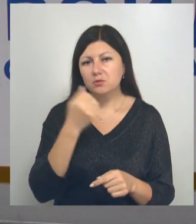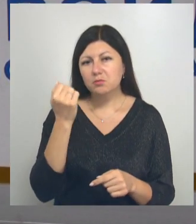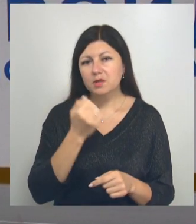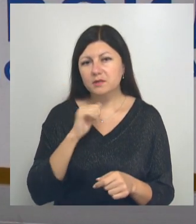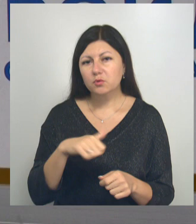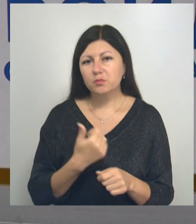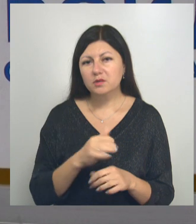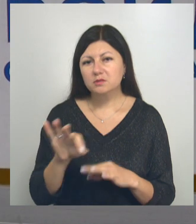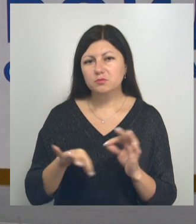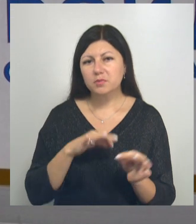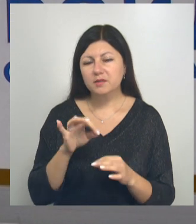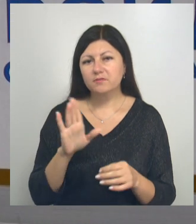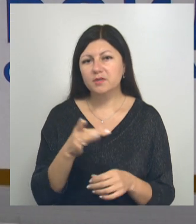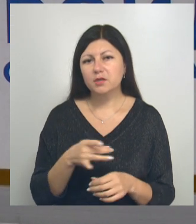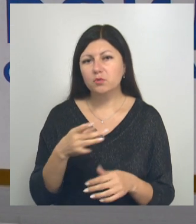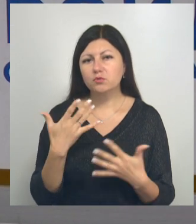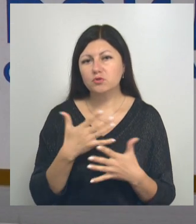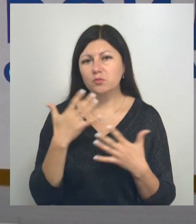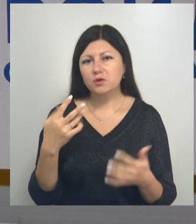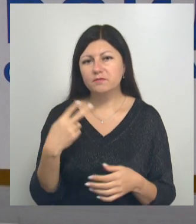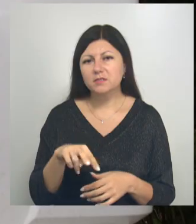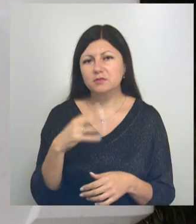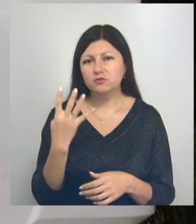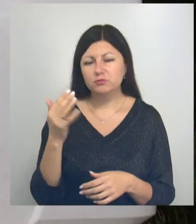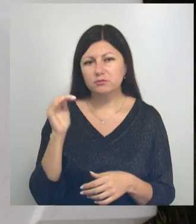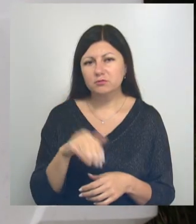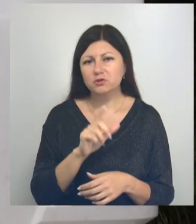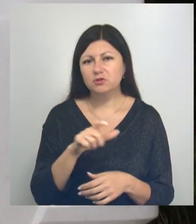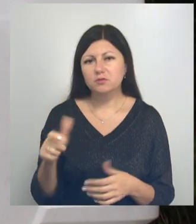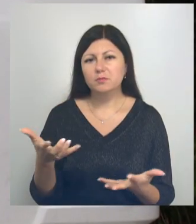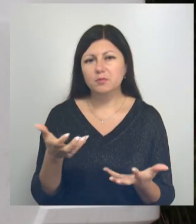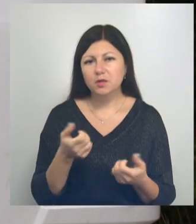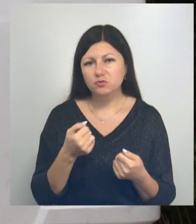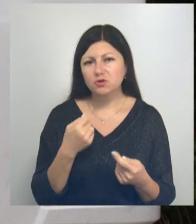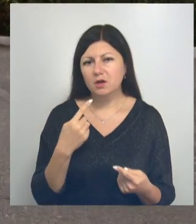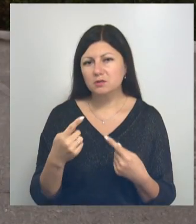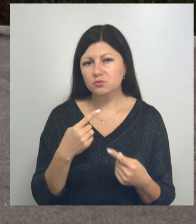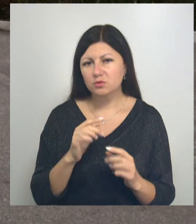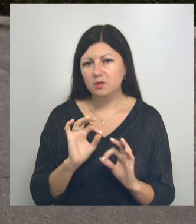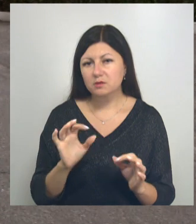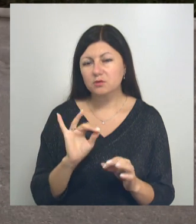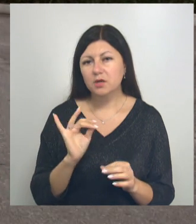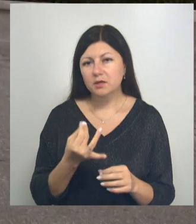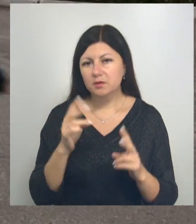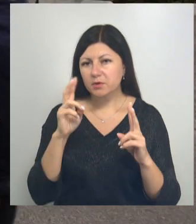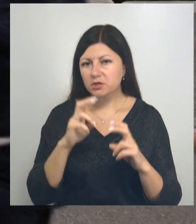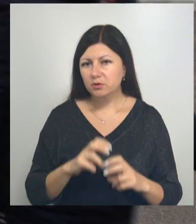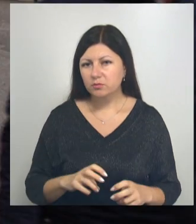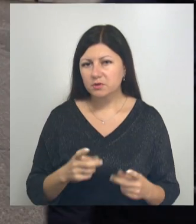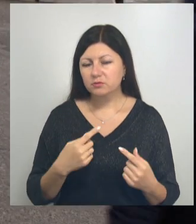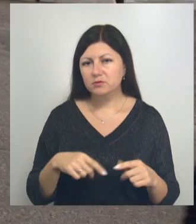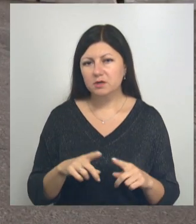губернаторскому проекту в регионе уже более 24 тысяч человек получили консультации и прошли комплексную диагностику.